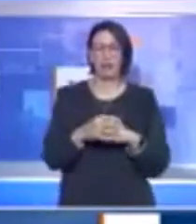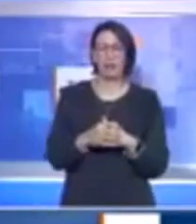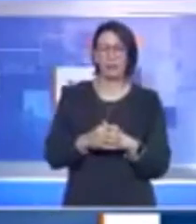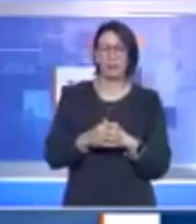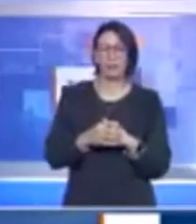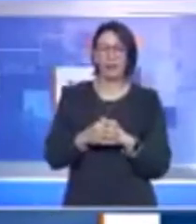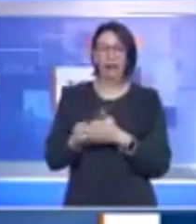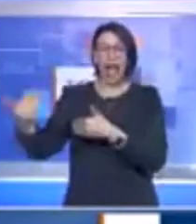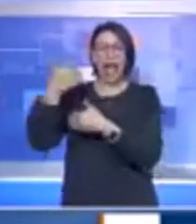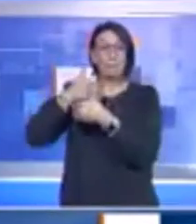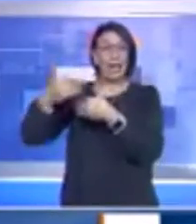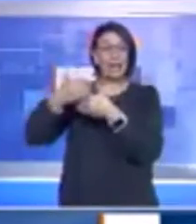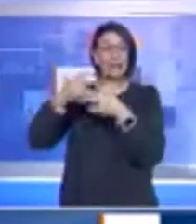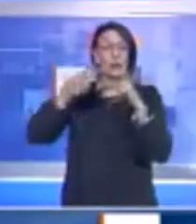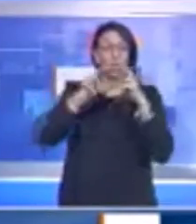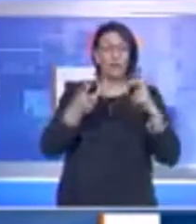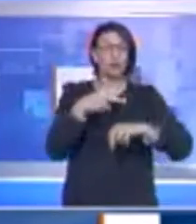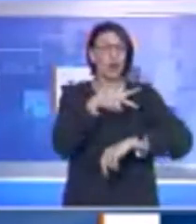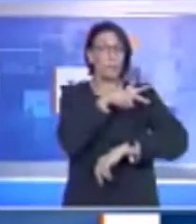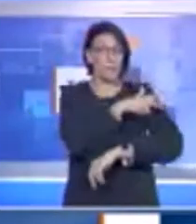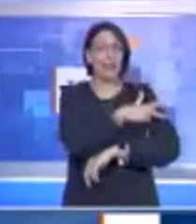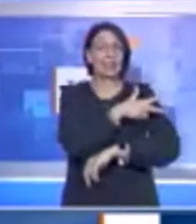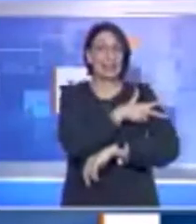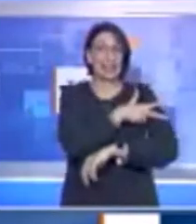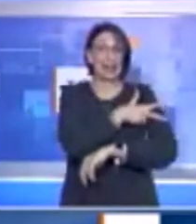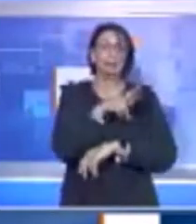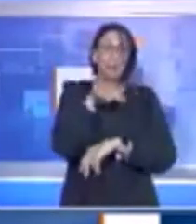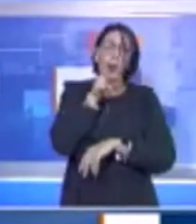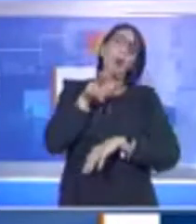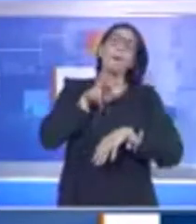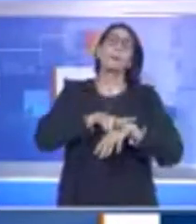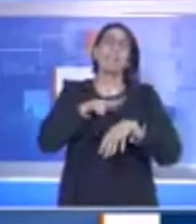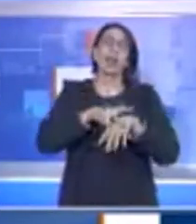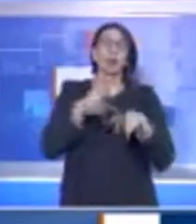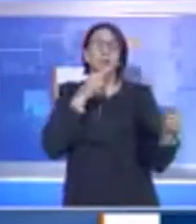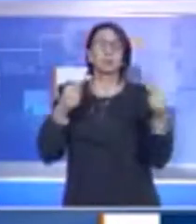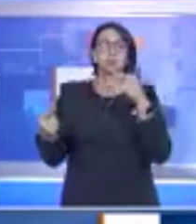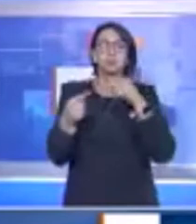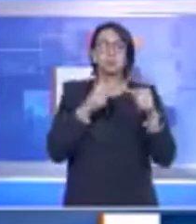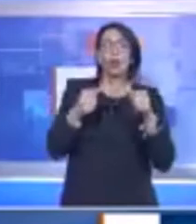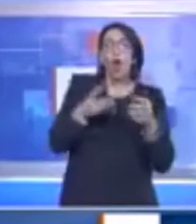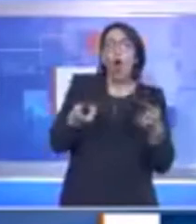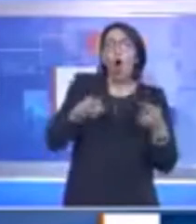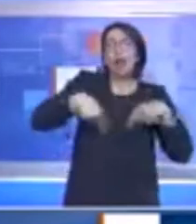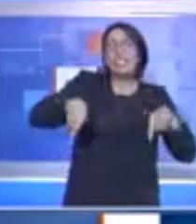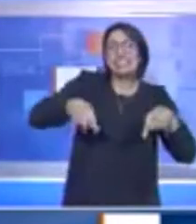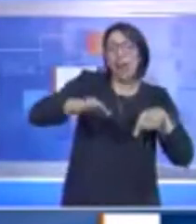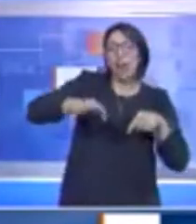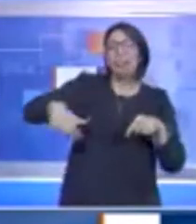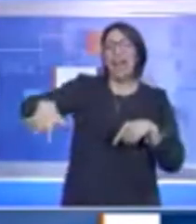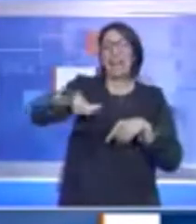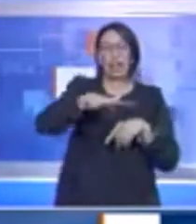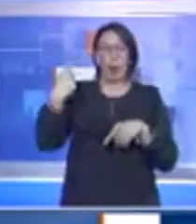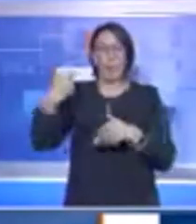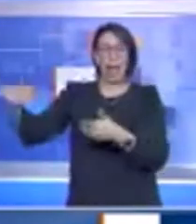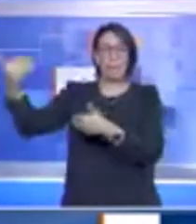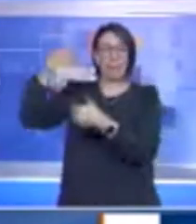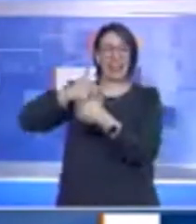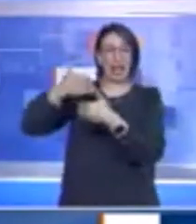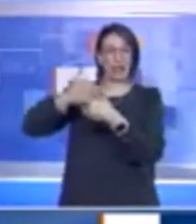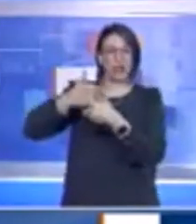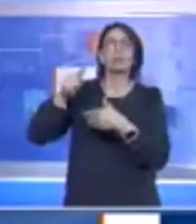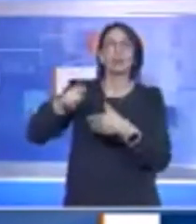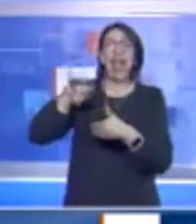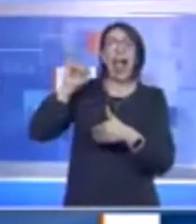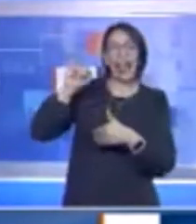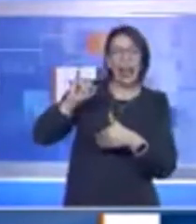L'immigrazione in provincia di Matera se n'è parlato in prefettura con i componenti del Consiglio Territoriale per l'Immigrazione di cui fanno parte